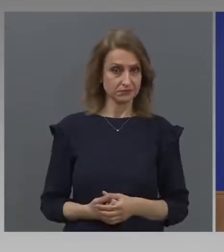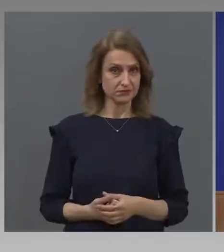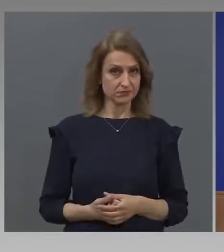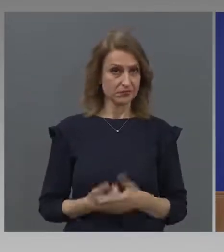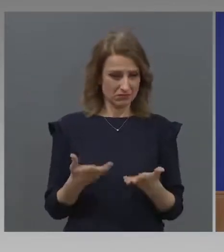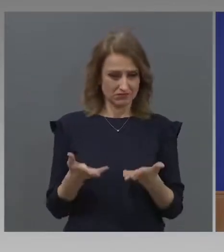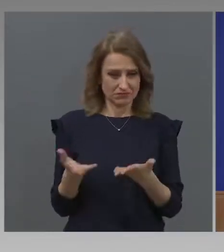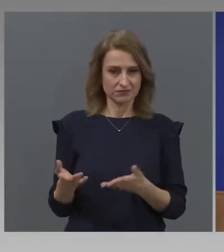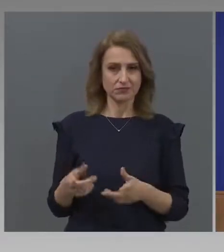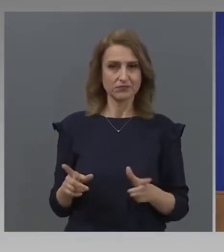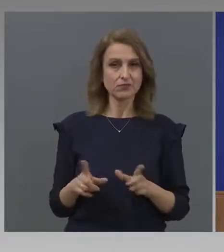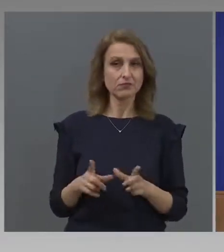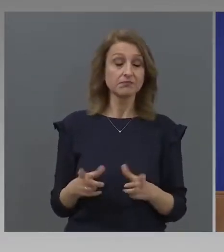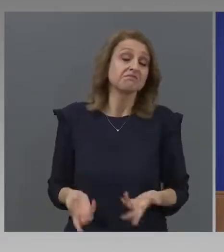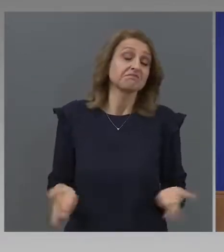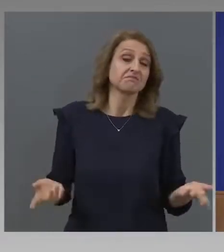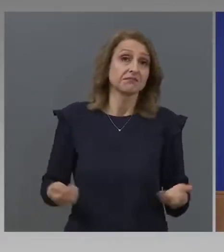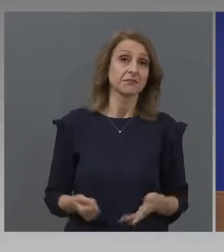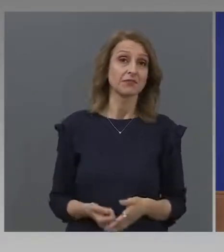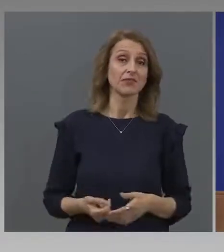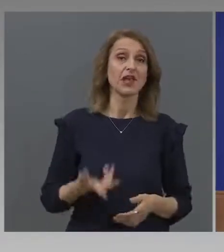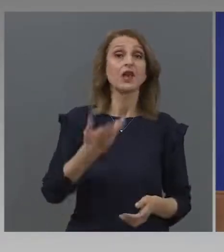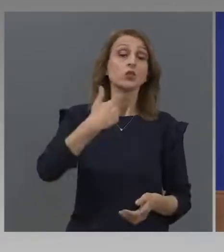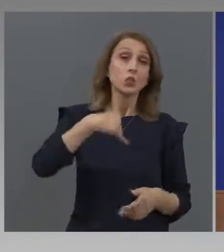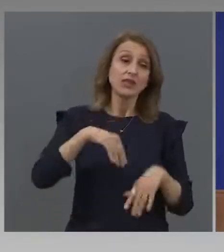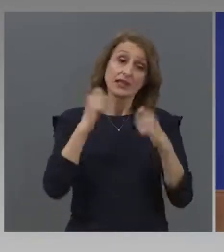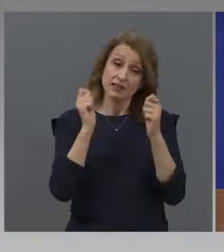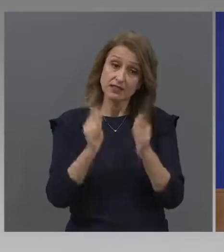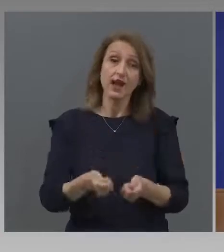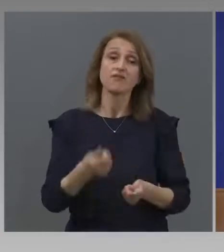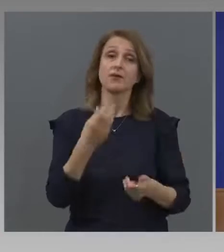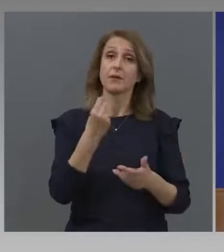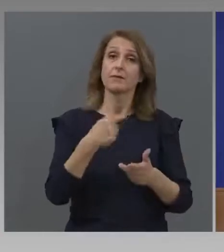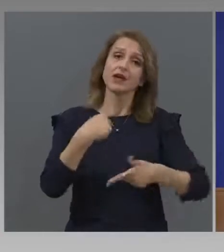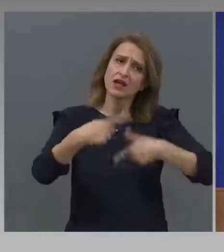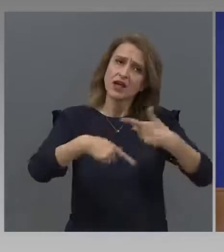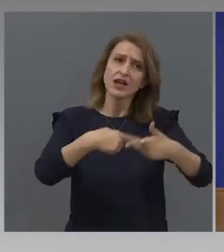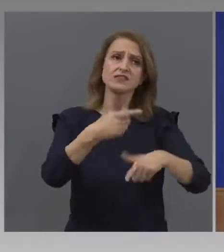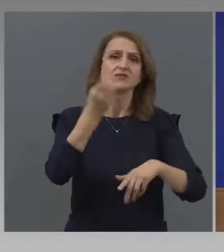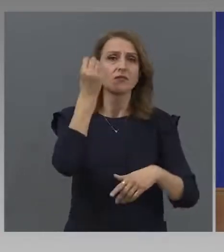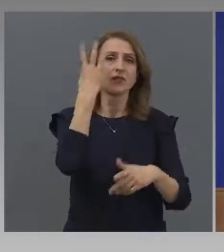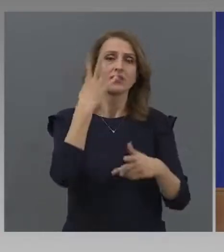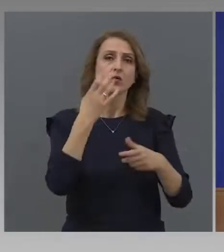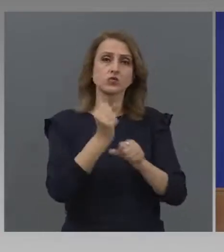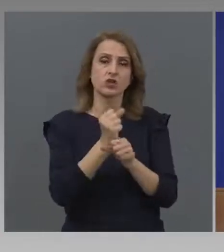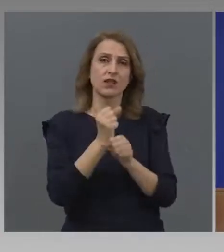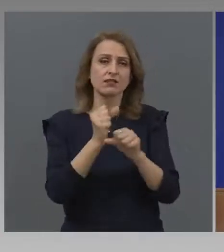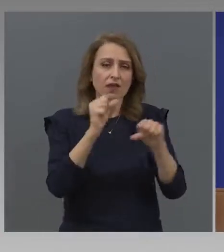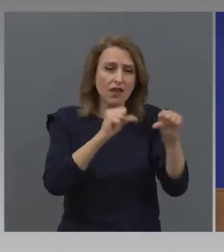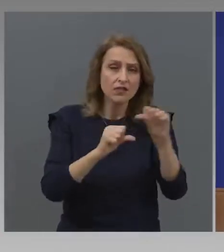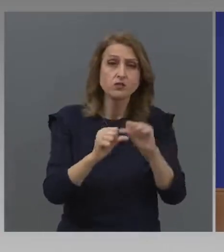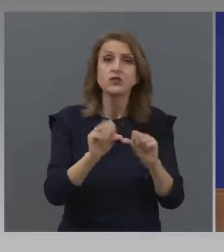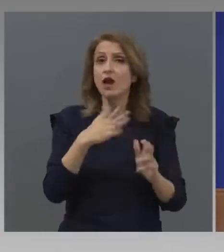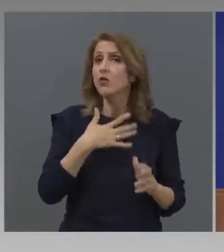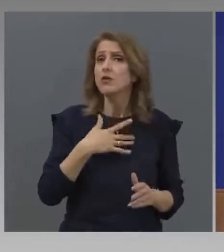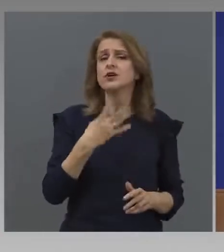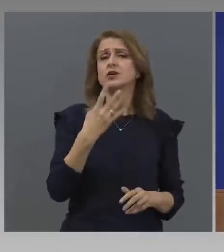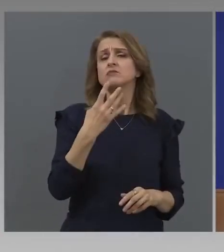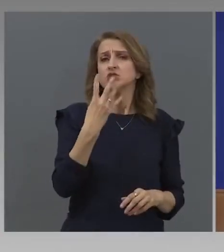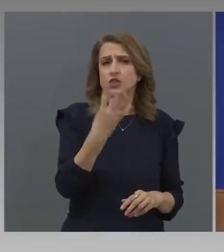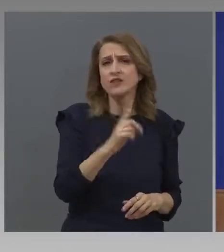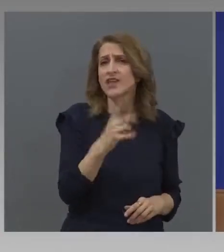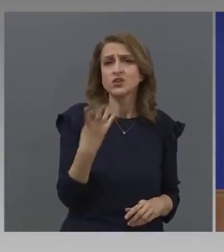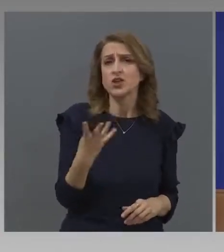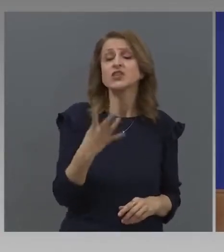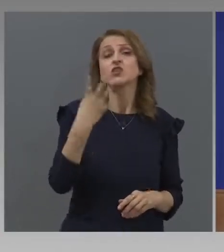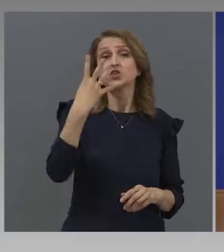От тези. Но ние даваме пари и развиваме тази дейност. така, че ако има не 4, 40